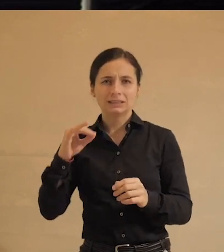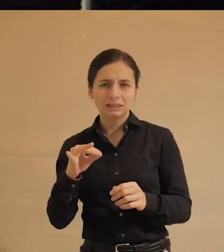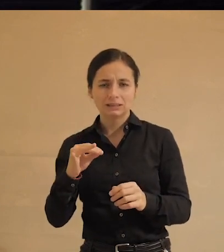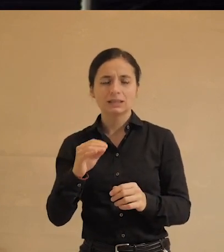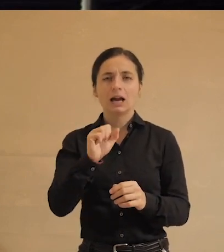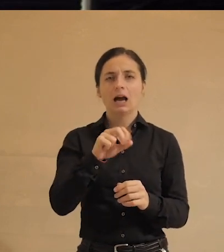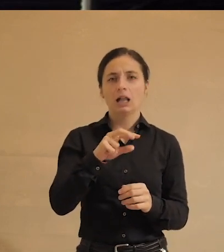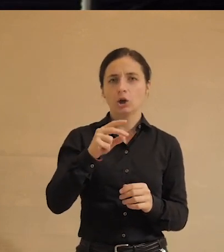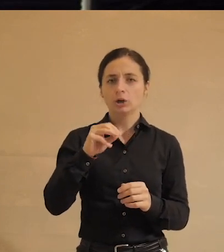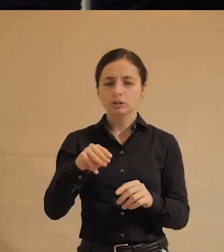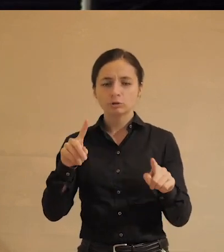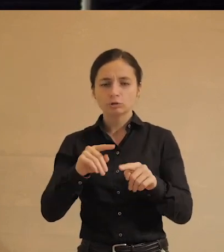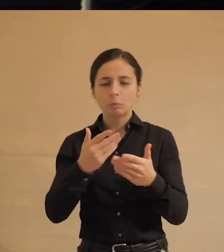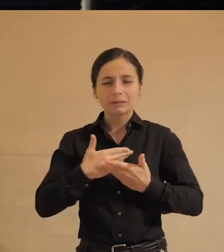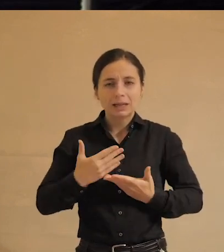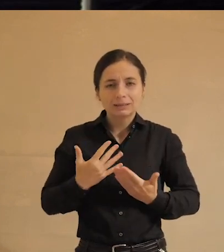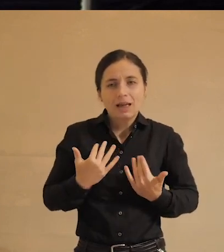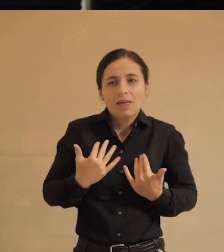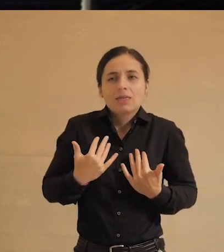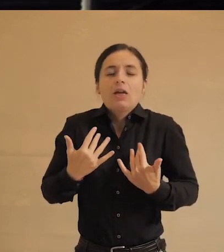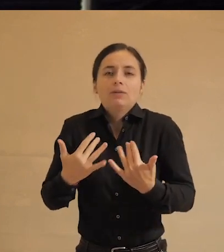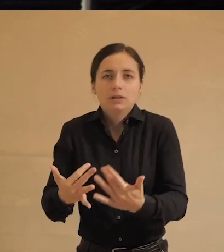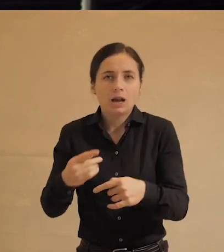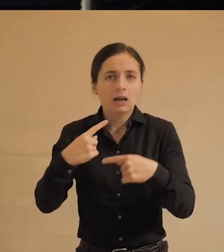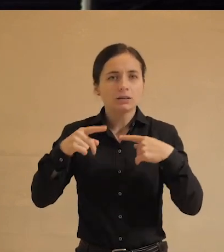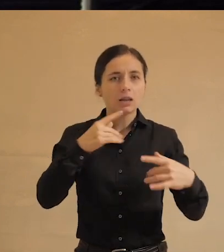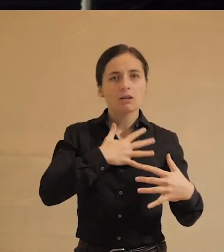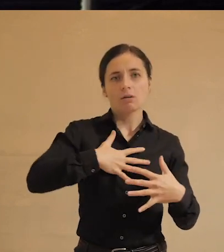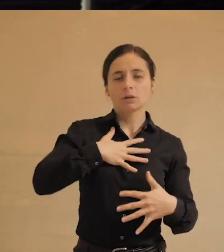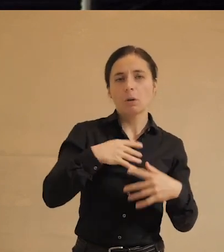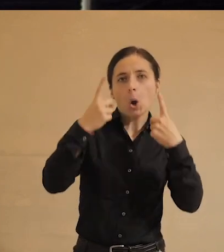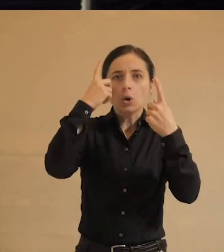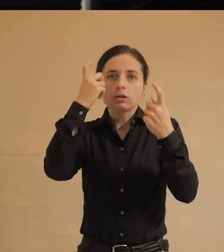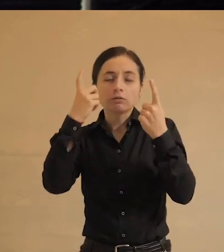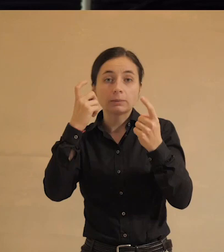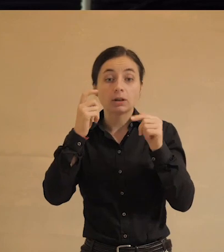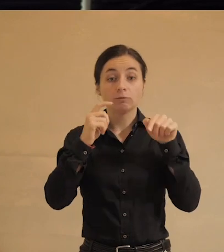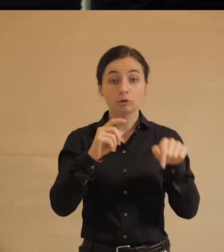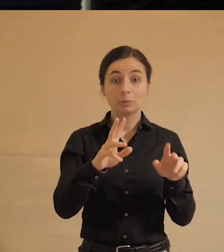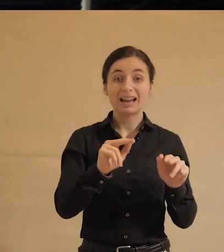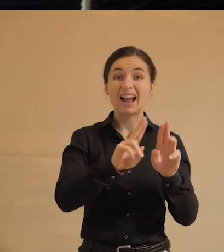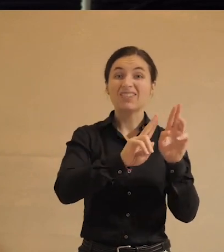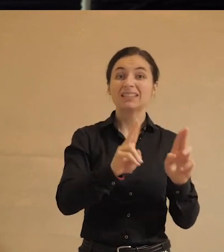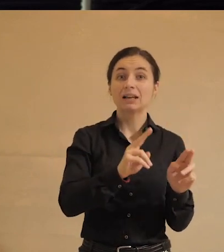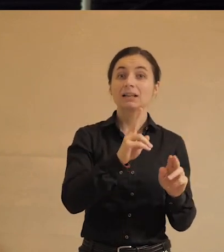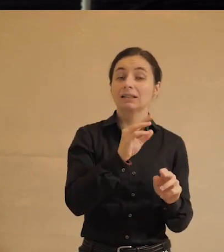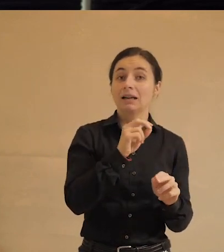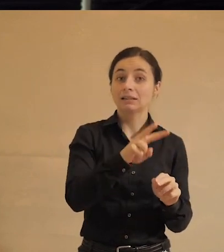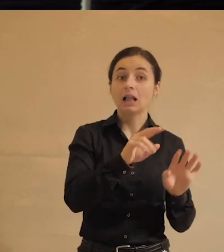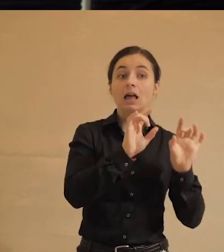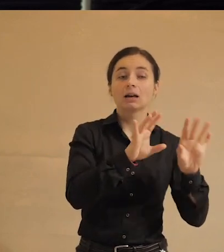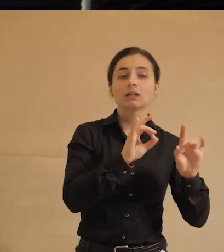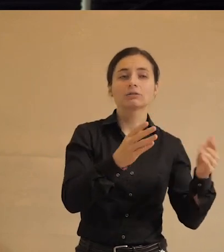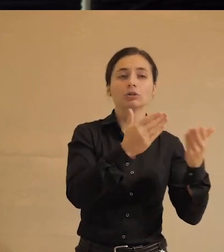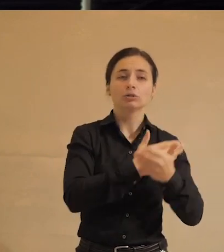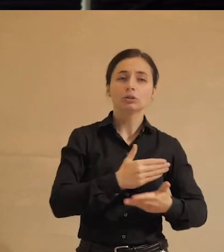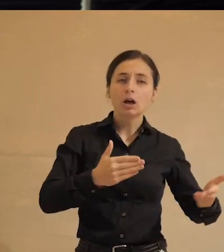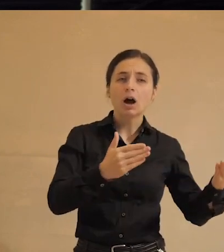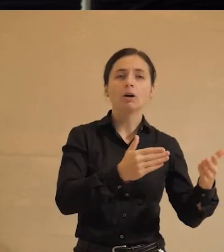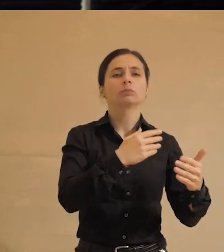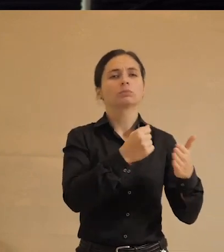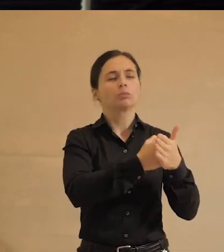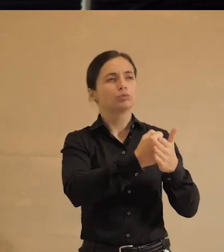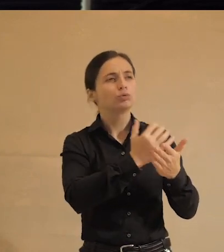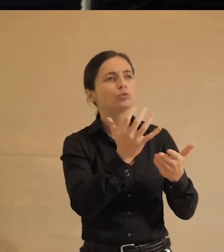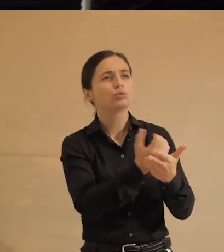алгоритмизированы так, чтобы нас завлекать всякой беспокойной информацией. В то время как федеральные телеканалы рассказывают нам о надоях и иных